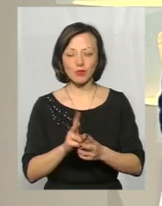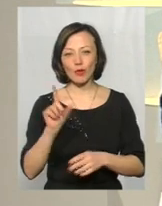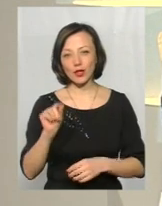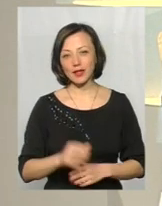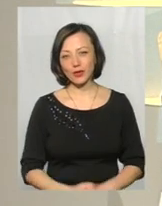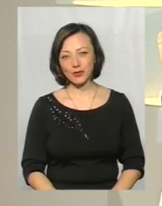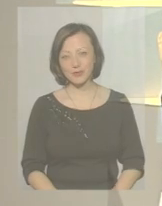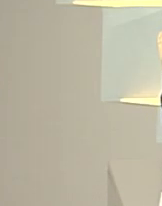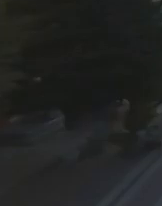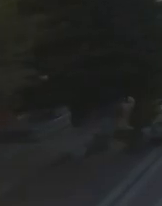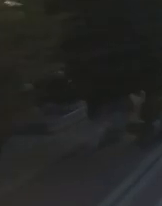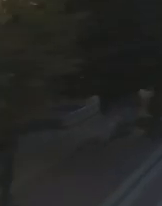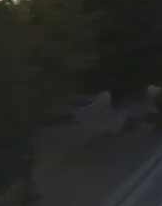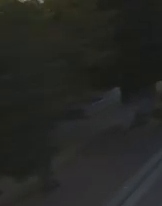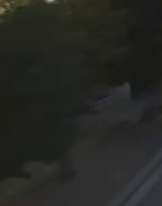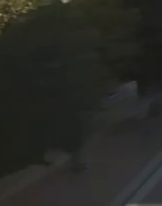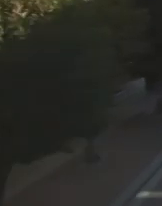понеділок. Дякую.